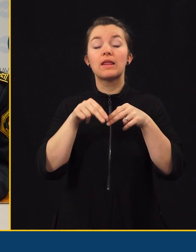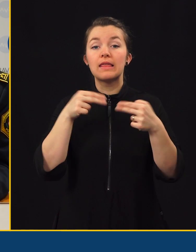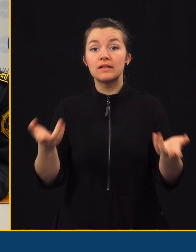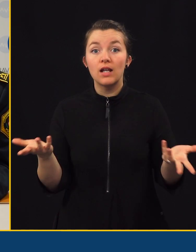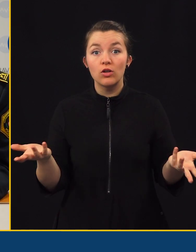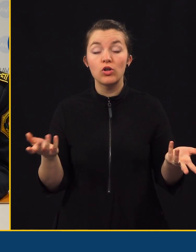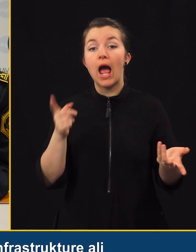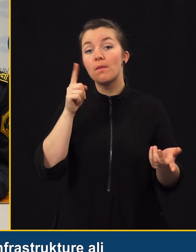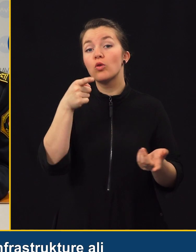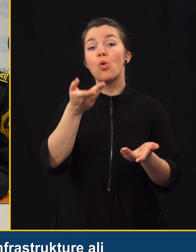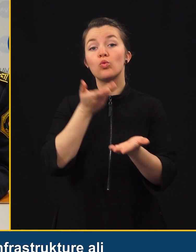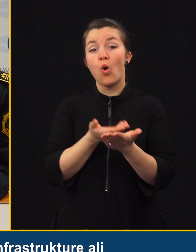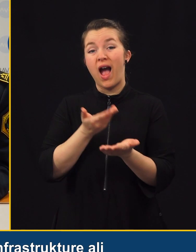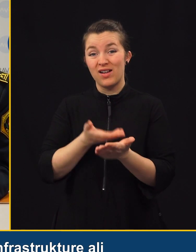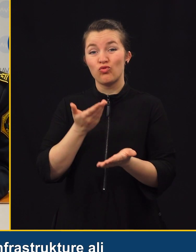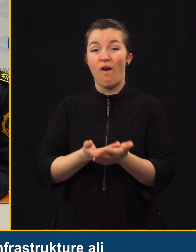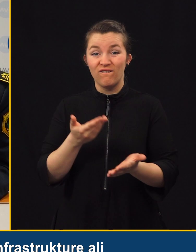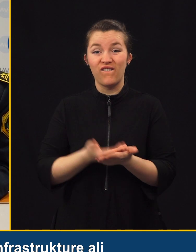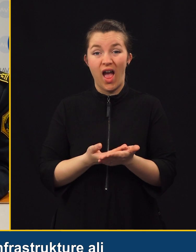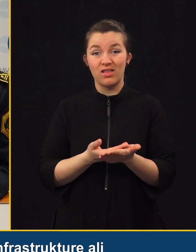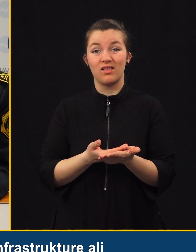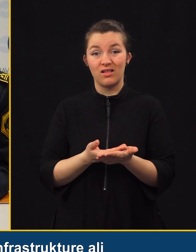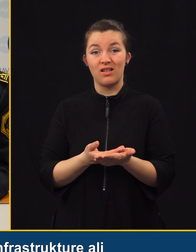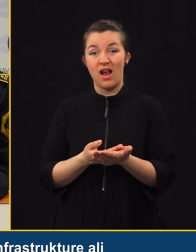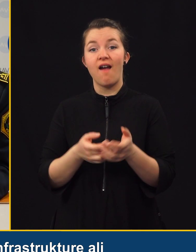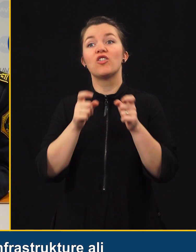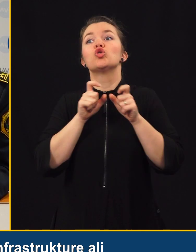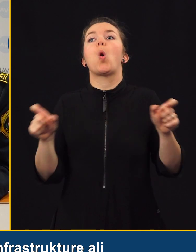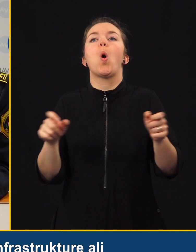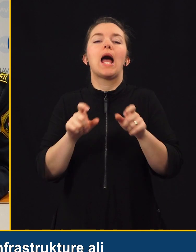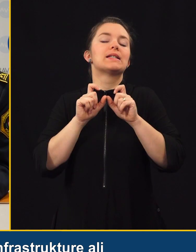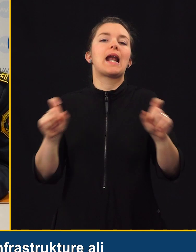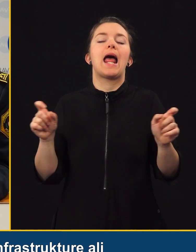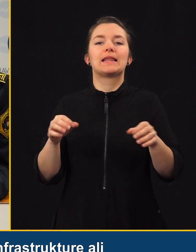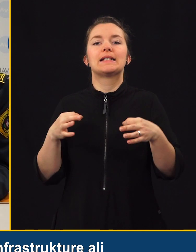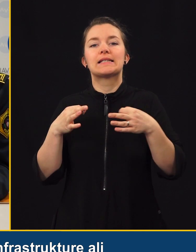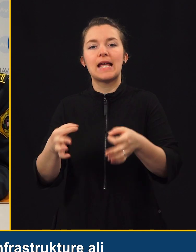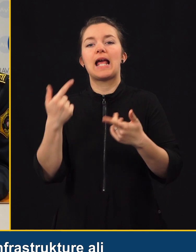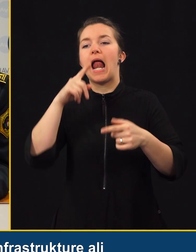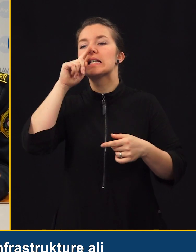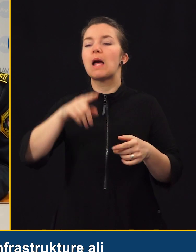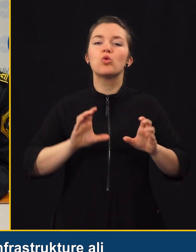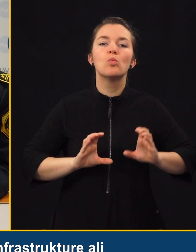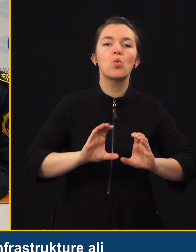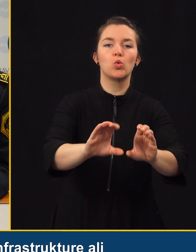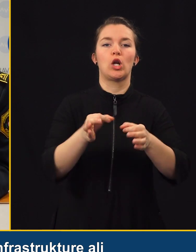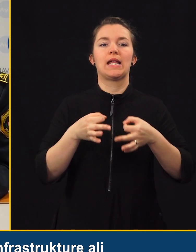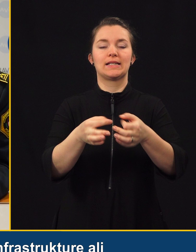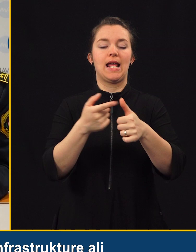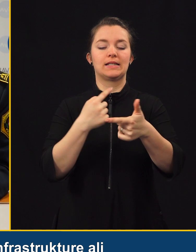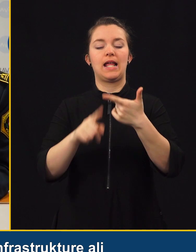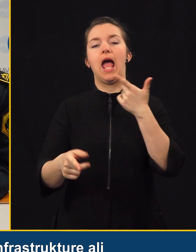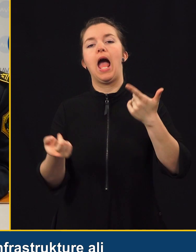Sveda je pa to dokazovanje vzroka zaradi infrastrukture ali zaradi slabospluženega se